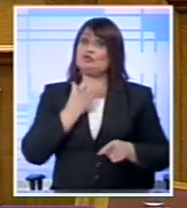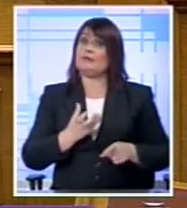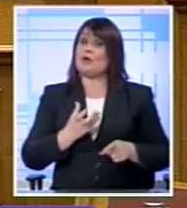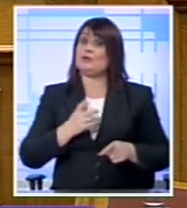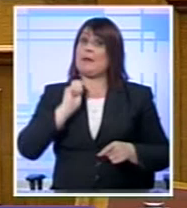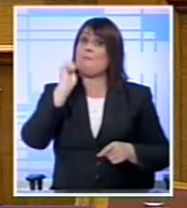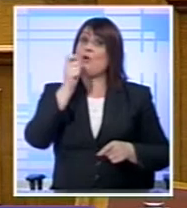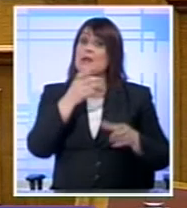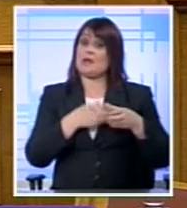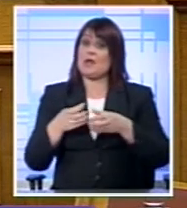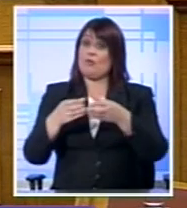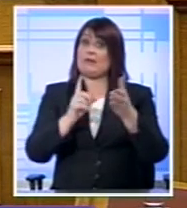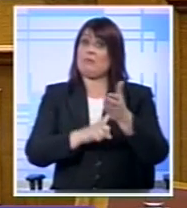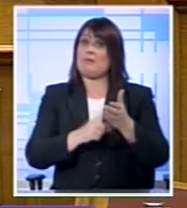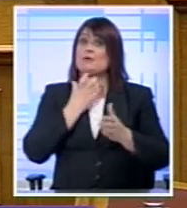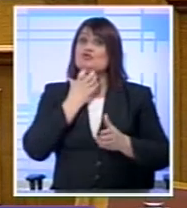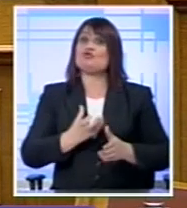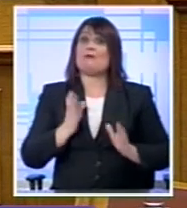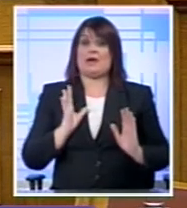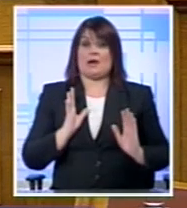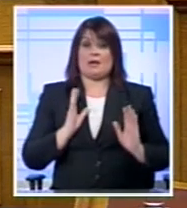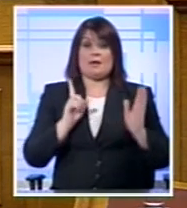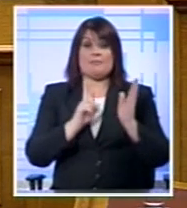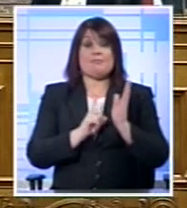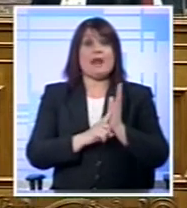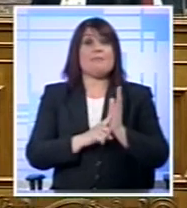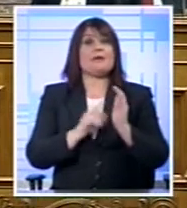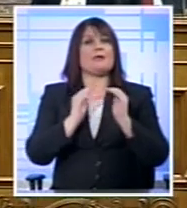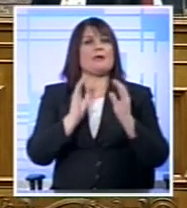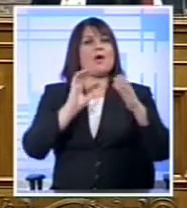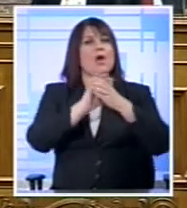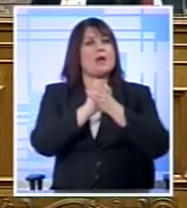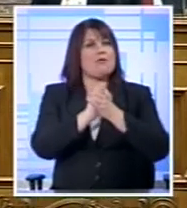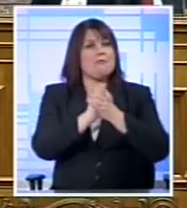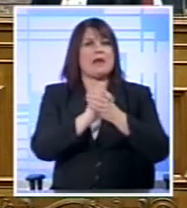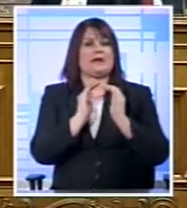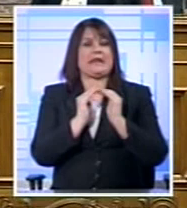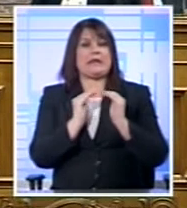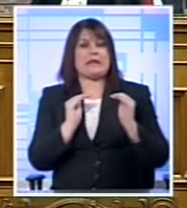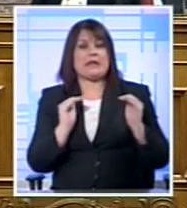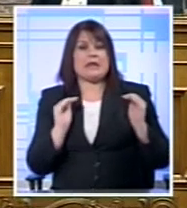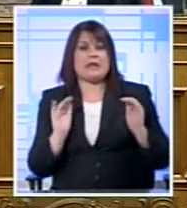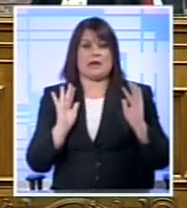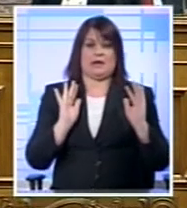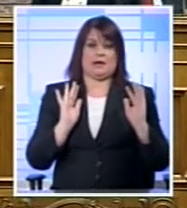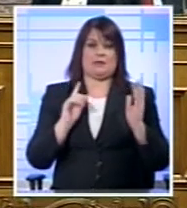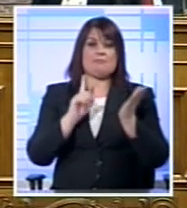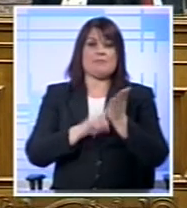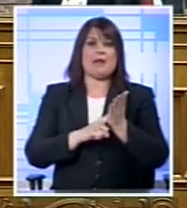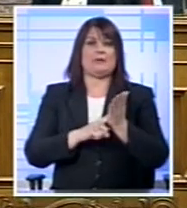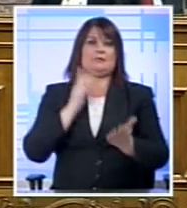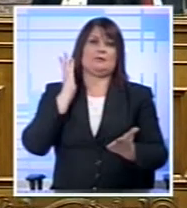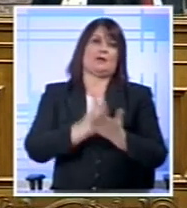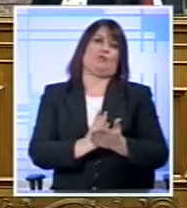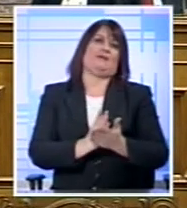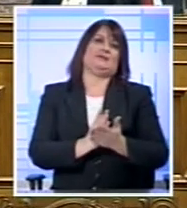πολιτικό κόσμο Χρειάζεται να μονοήσει και να δείξει Ότι την εντελώς αυτονόητη επιλογή μας Να